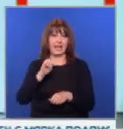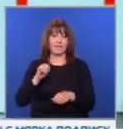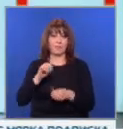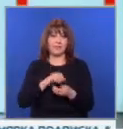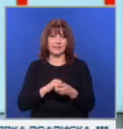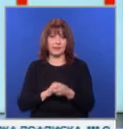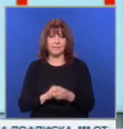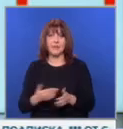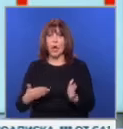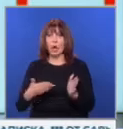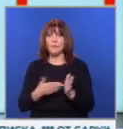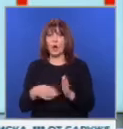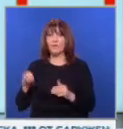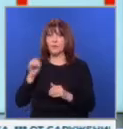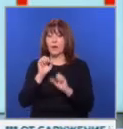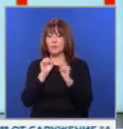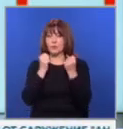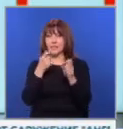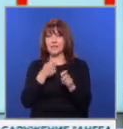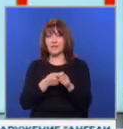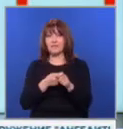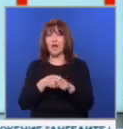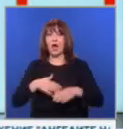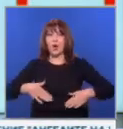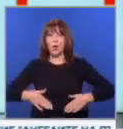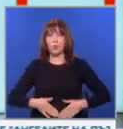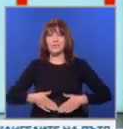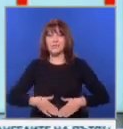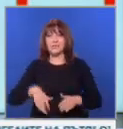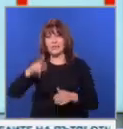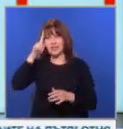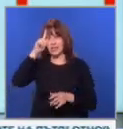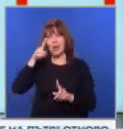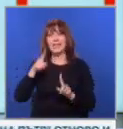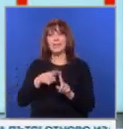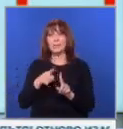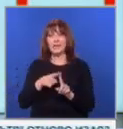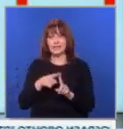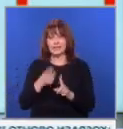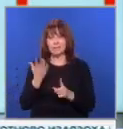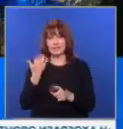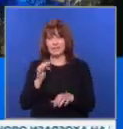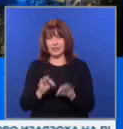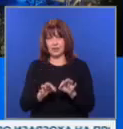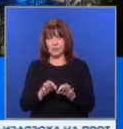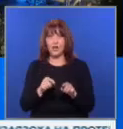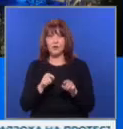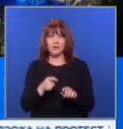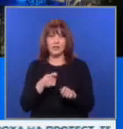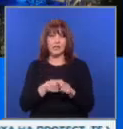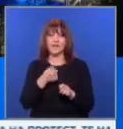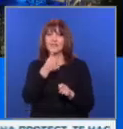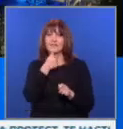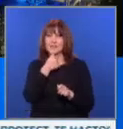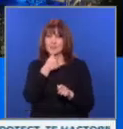Про-европейски протест се проведе в грузинската столица Тбилиси дни преди парламентарните избори в страната. Водът, който ще се проведе в